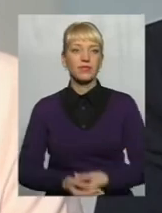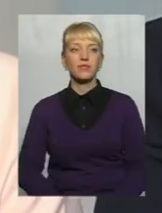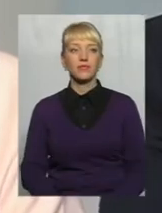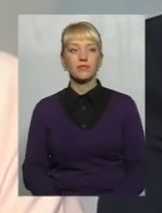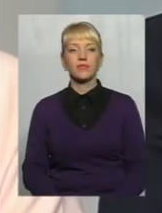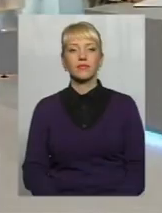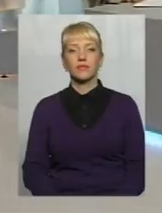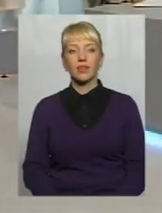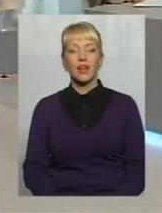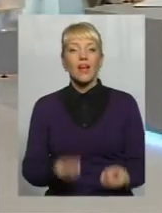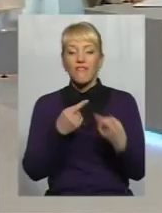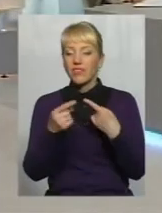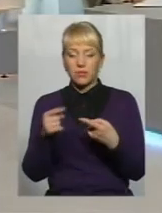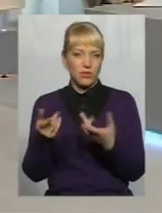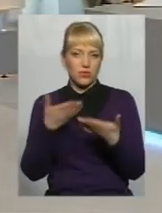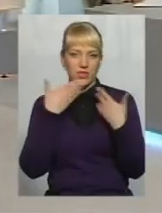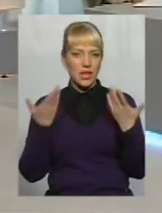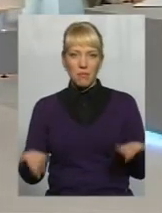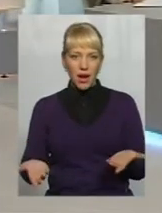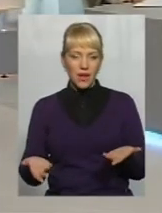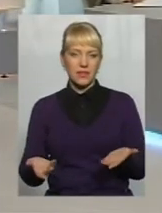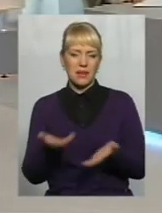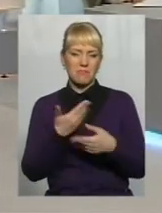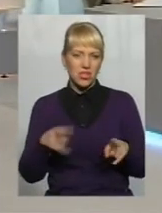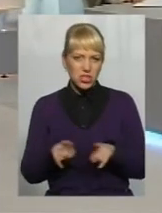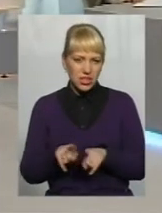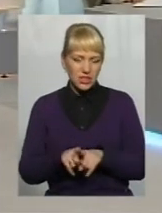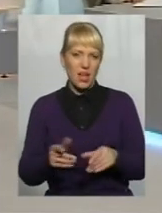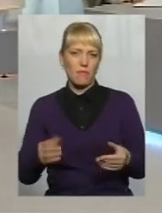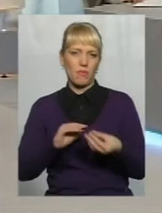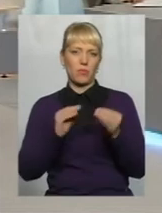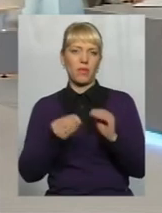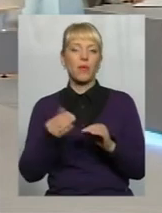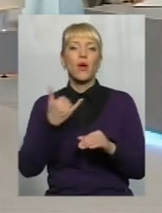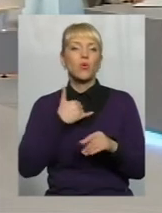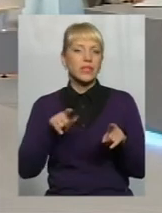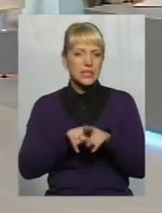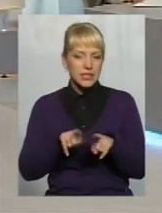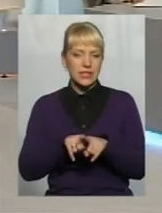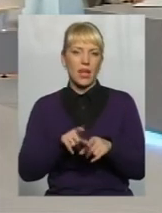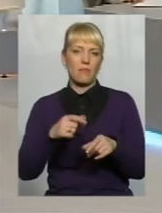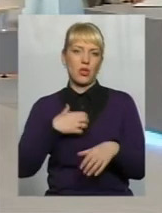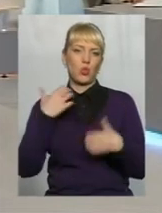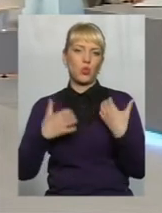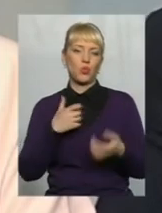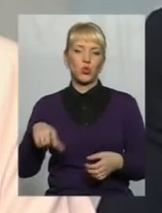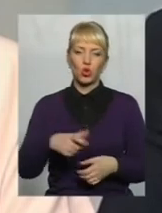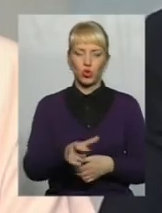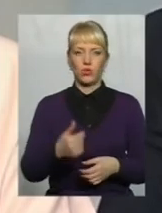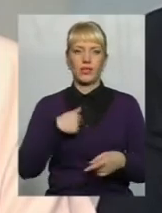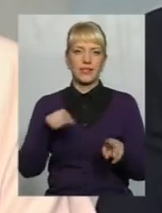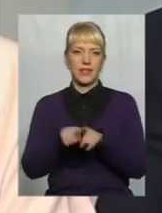Відмінності Відмінності жодних нема, ми живемо тими ж самими проблемами Нас так само турбують дороги, нас так само